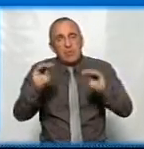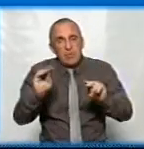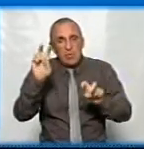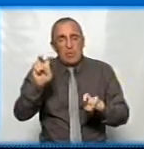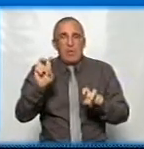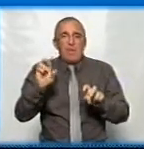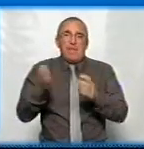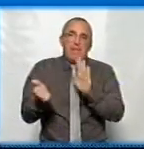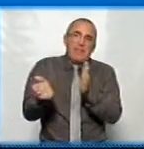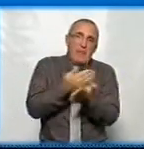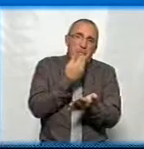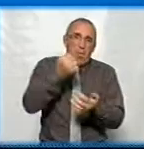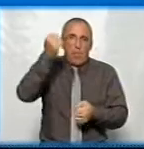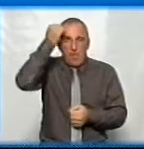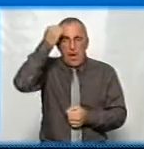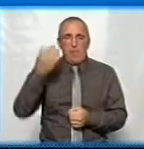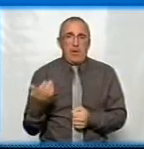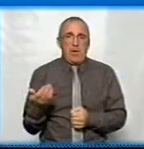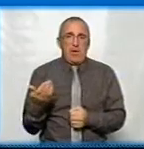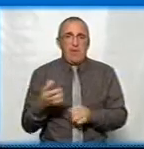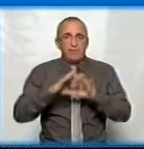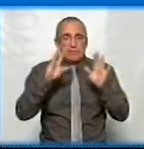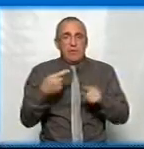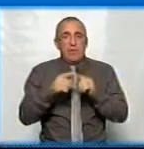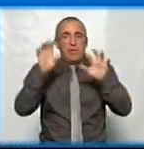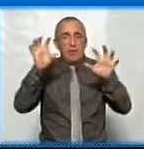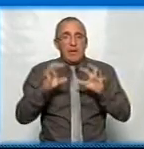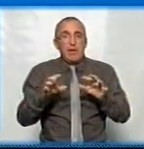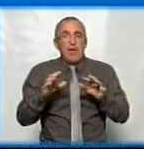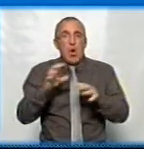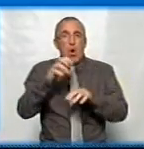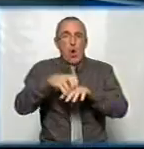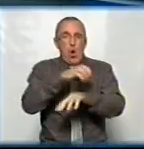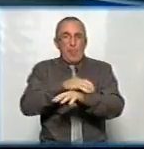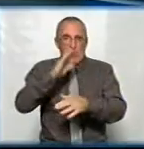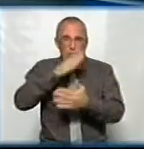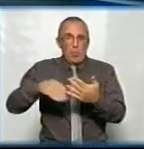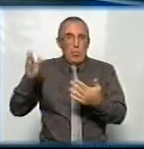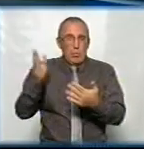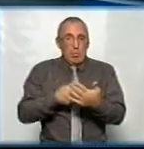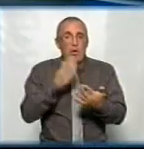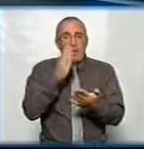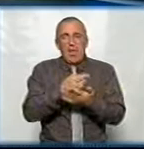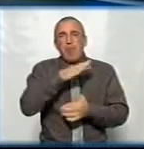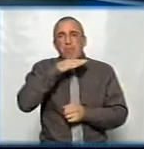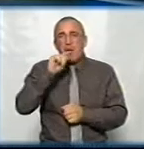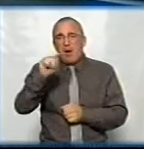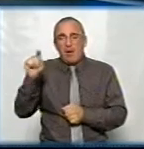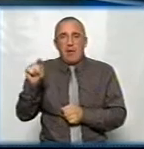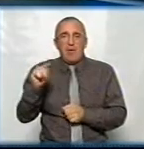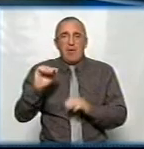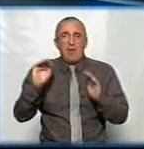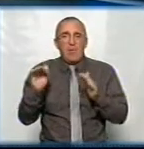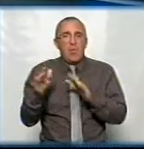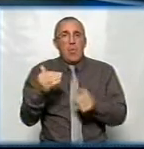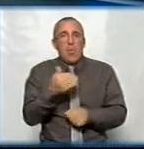демонтажу пам'ятників. Адже в нас все ж таки закон про декомунізацію. Ви пам'ятаєте, що дуже багато було таких моментів,